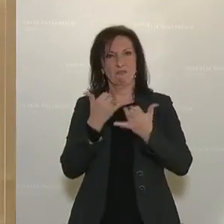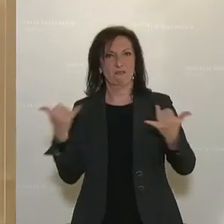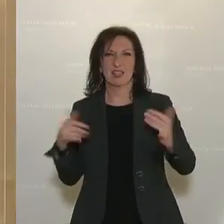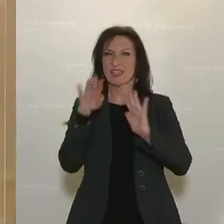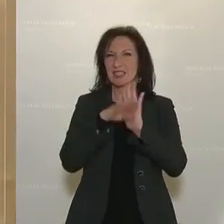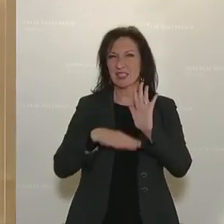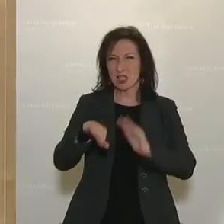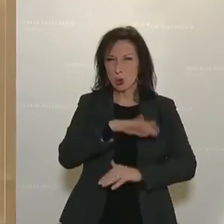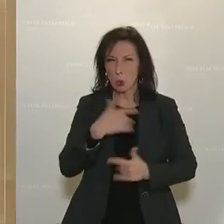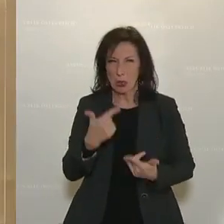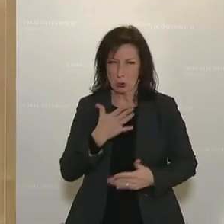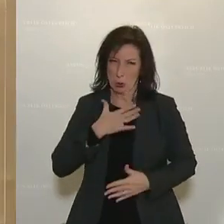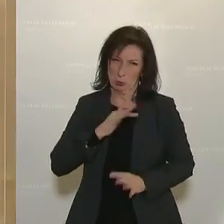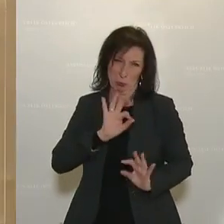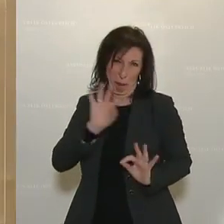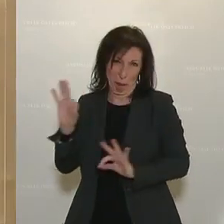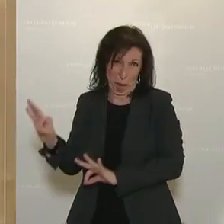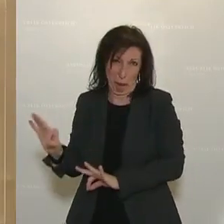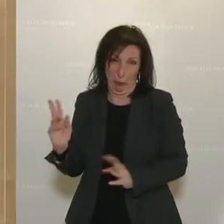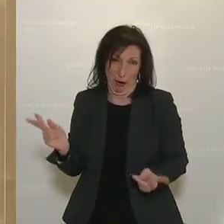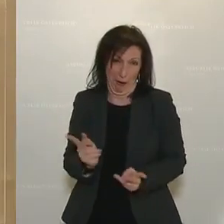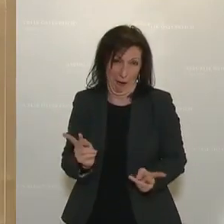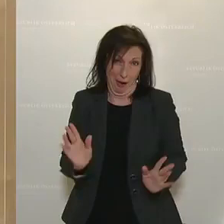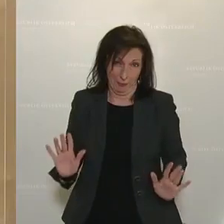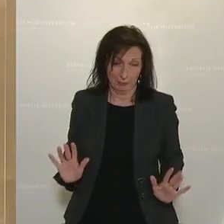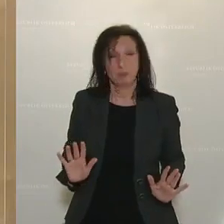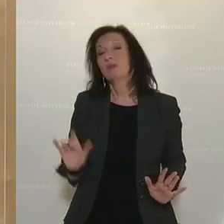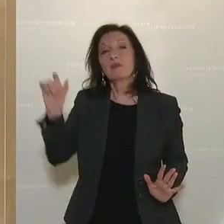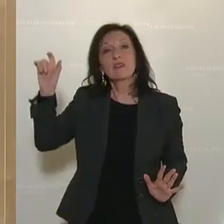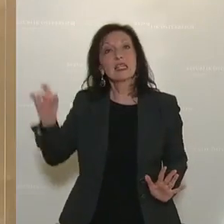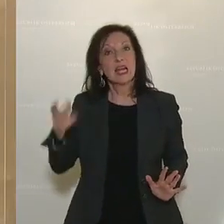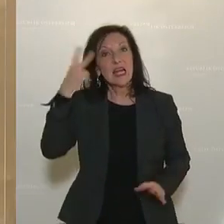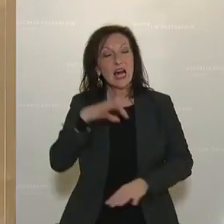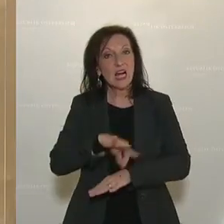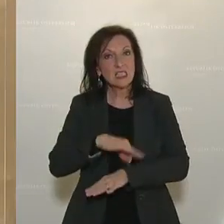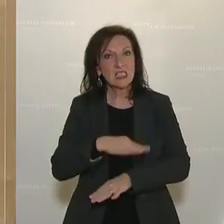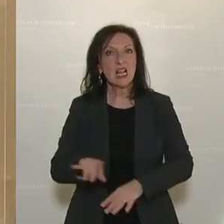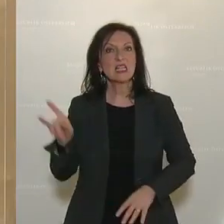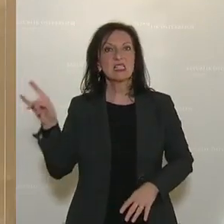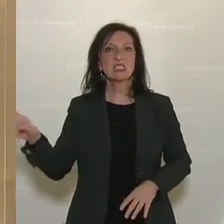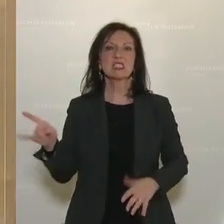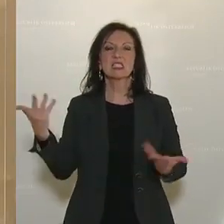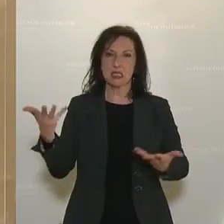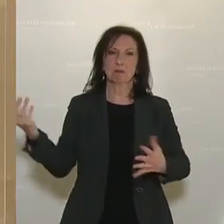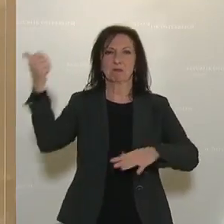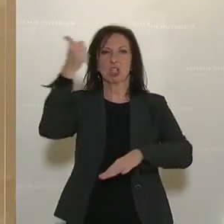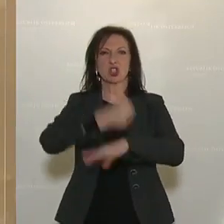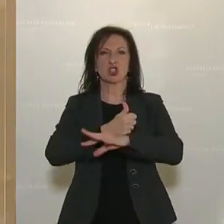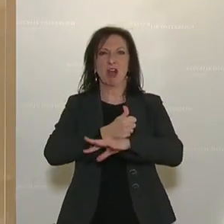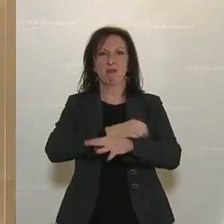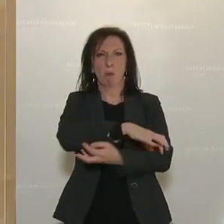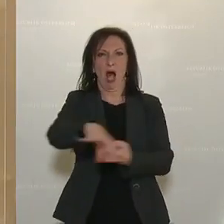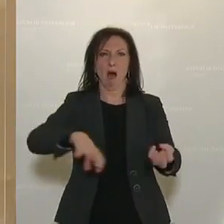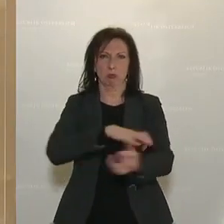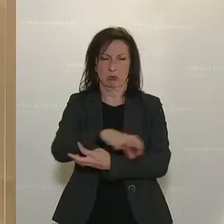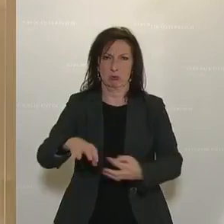Grundlagen sind Ihnen ohnehin mehr oder weniger egal. Sie sind also der Master of Desaster im Zusammenhang